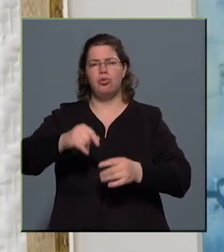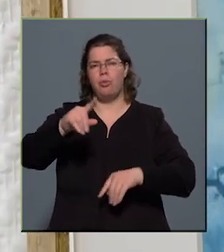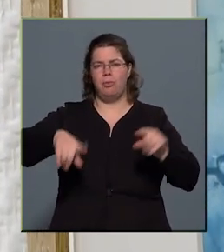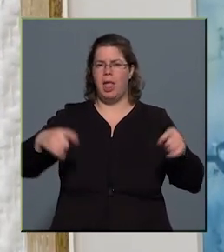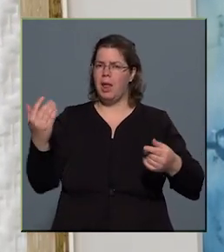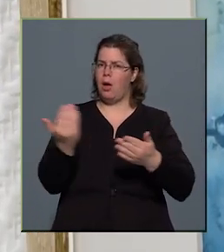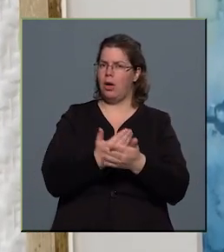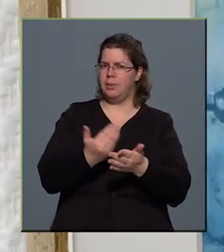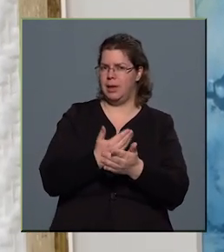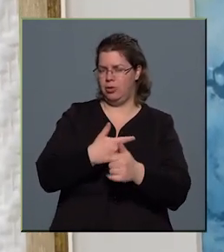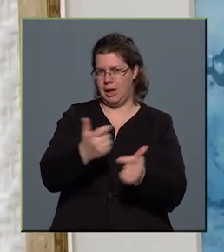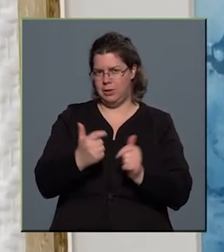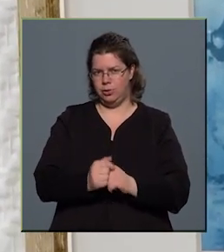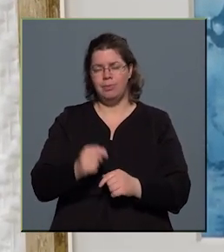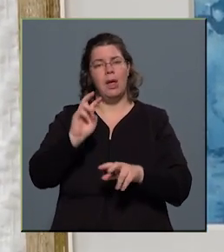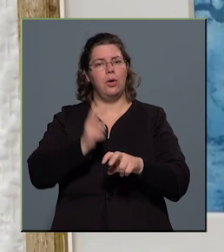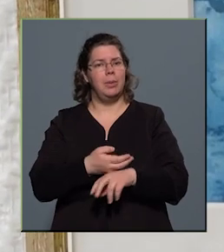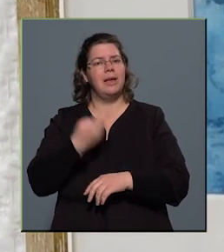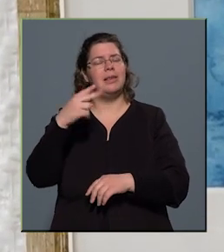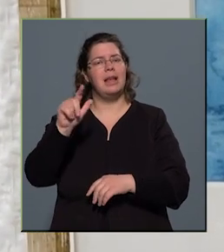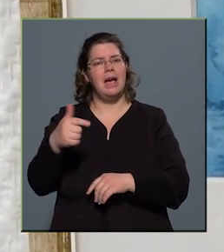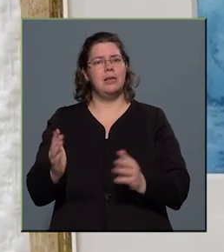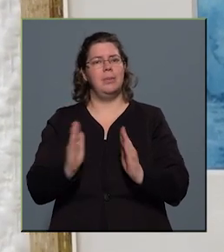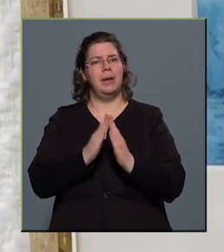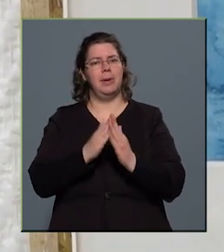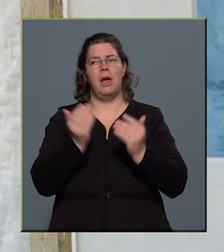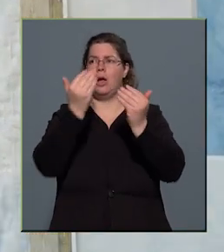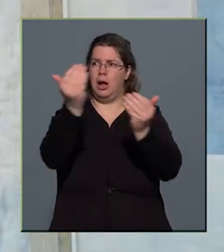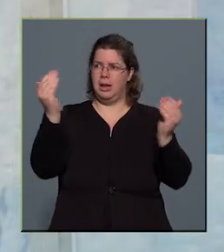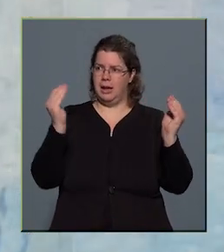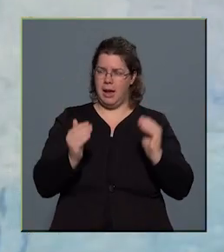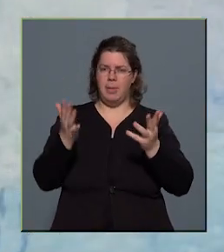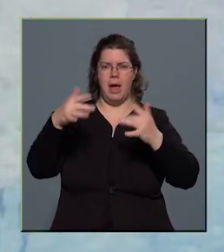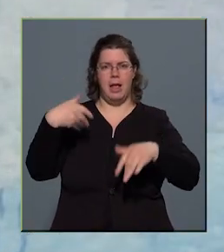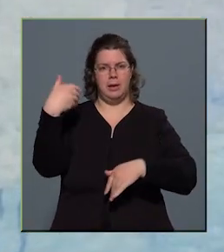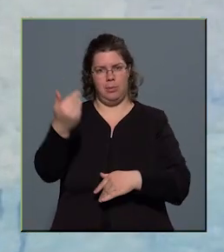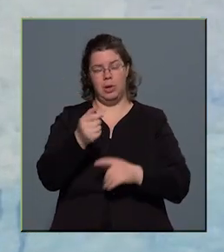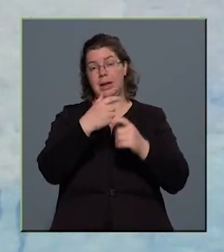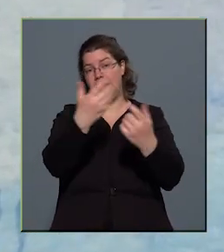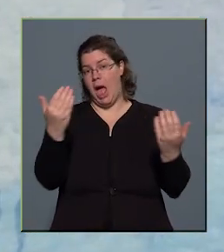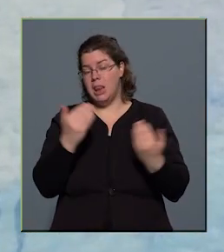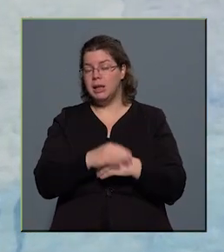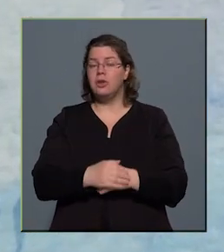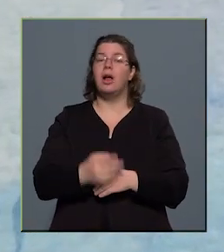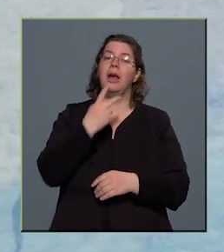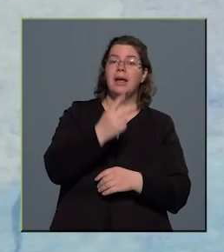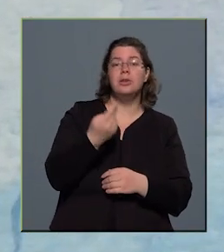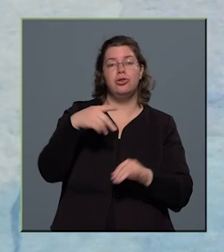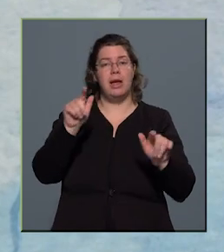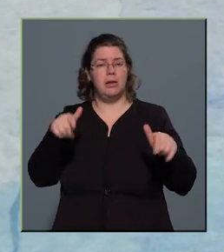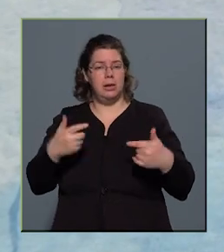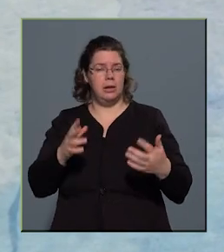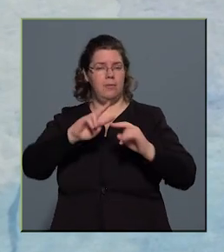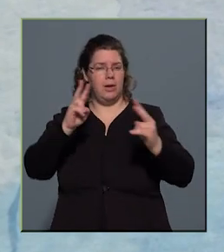lehetőségét. Kőbányán, a Szent László plébánia galériájában helyet kapott kiállítása, a látható és a láthatatlan világ